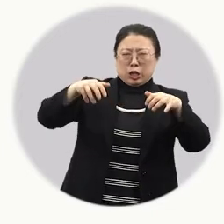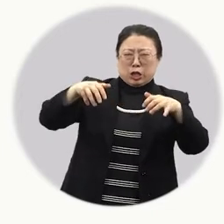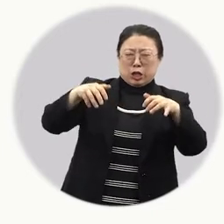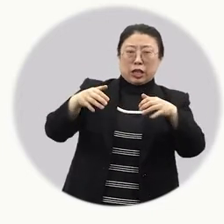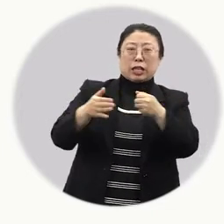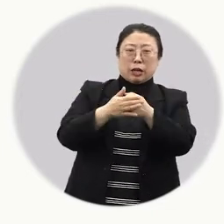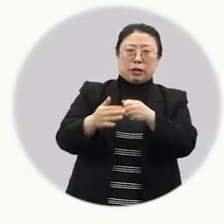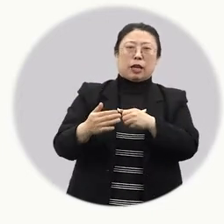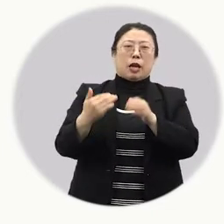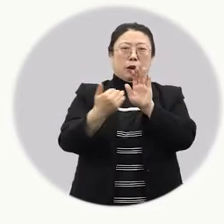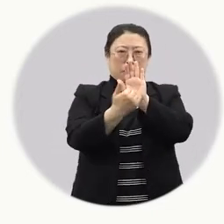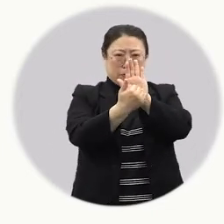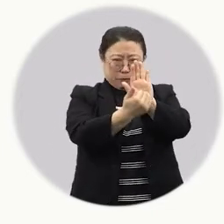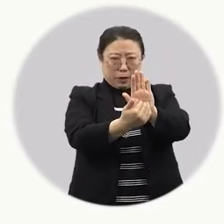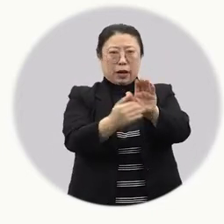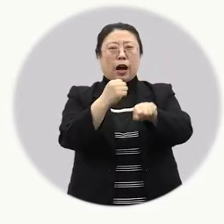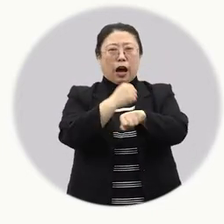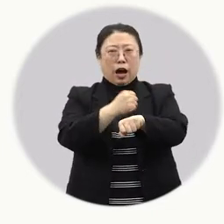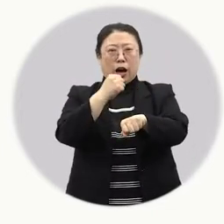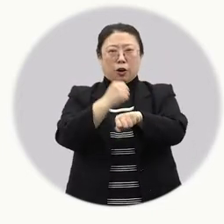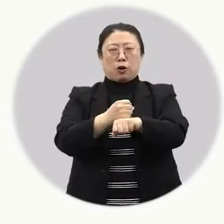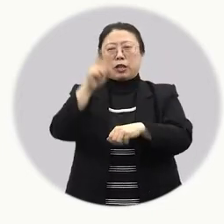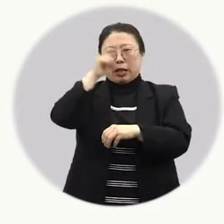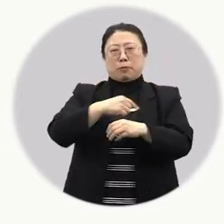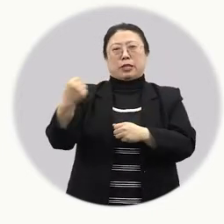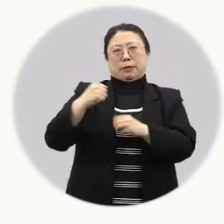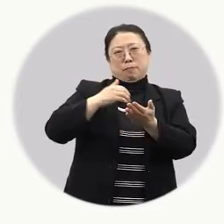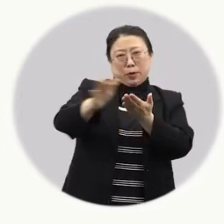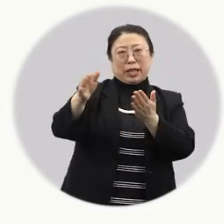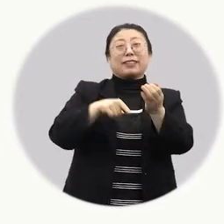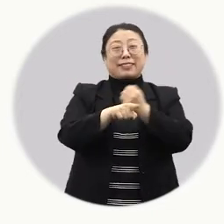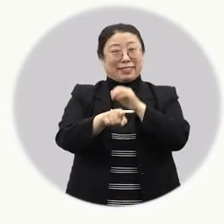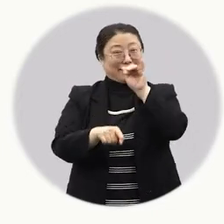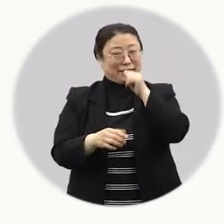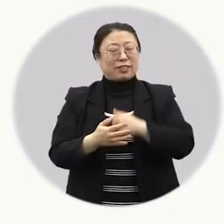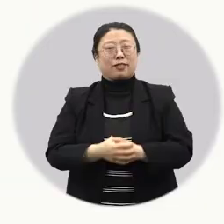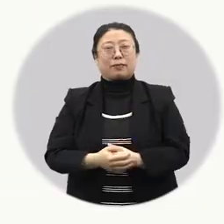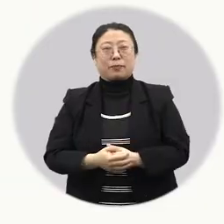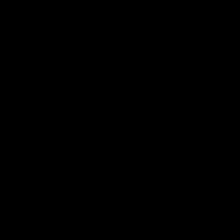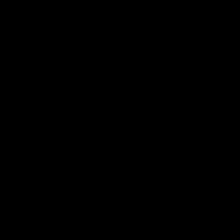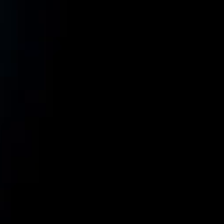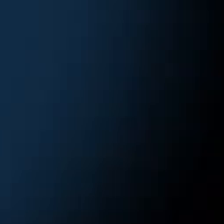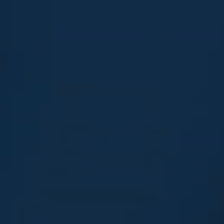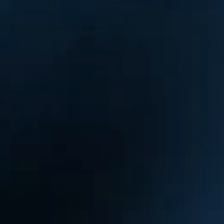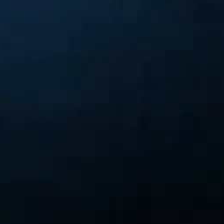잦은 여름을 대비해 몸을 깨끗이 하고 나쁜 기운을 몰아낸다는 의미를 가지죠.